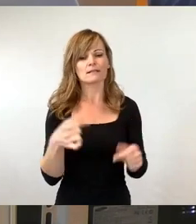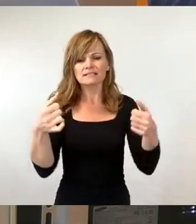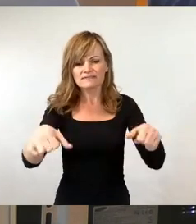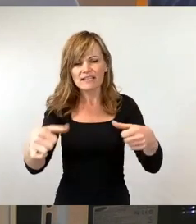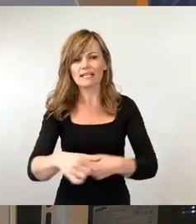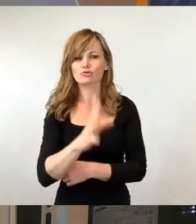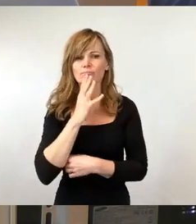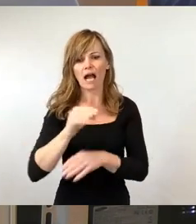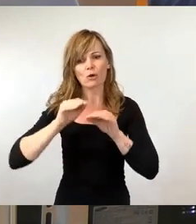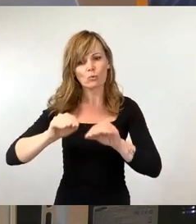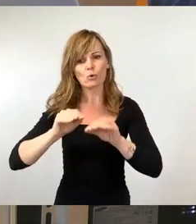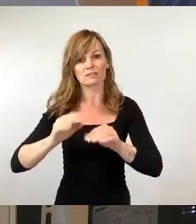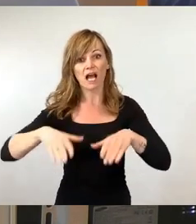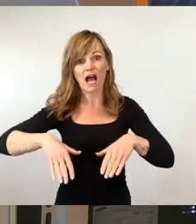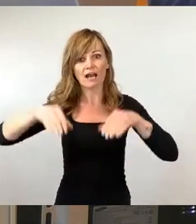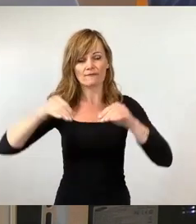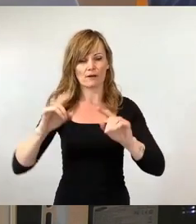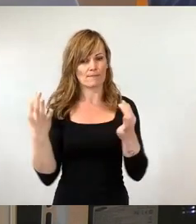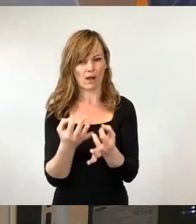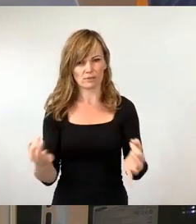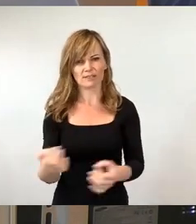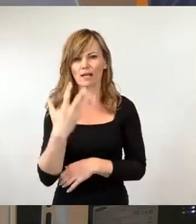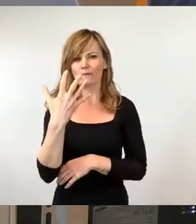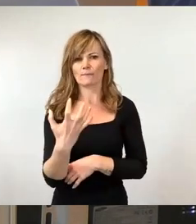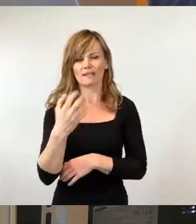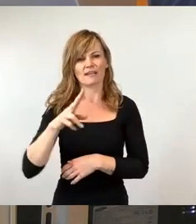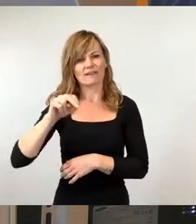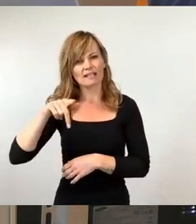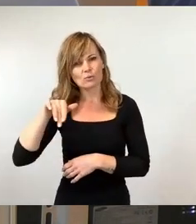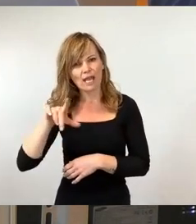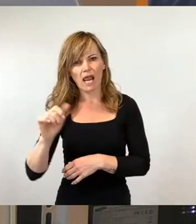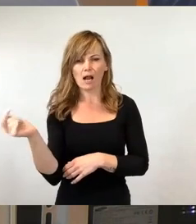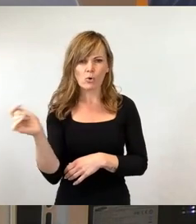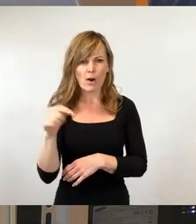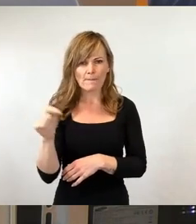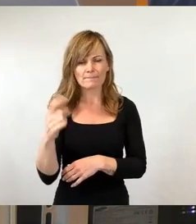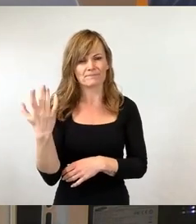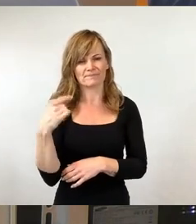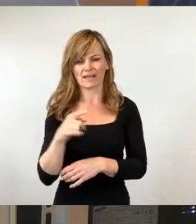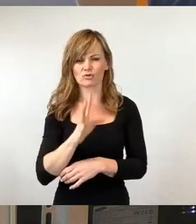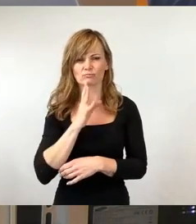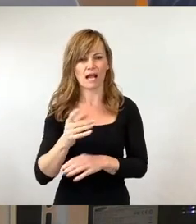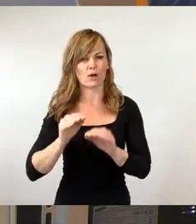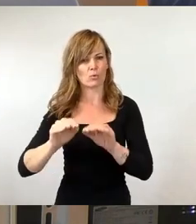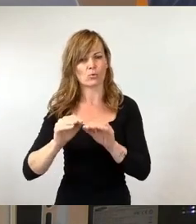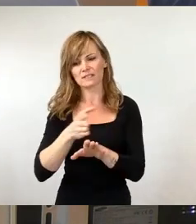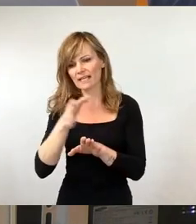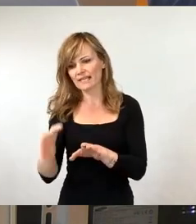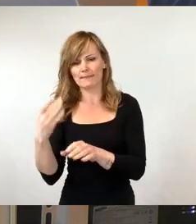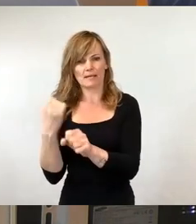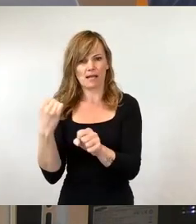Glauben Sie mir, die 50 Wendezolaner, die bei uns in der Firma tätig sind, die machen ihren Sprachkurs neben der Arbeit. Und das Miteinanderarbeiten, das